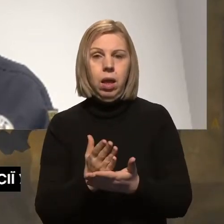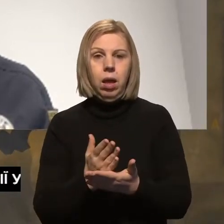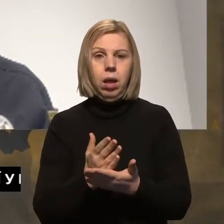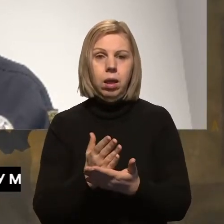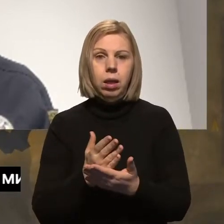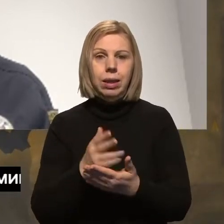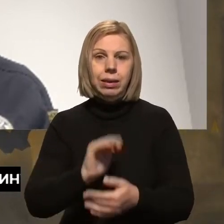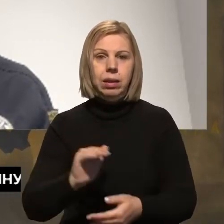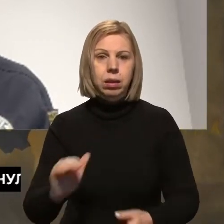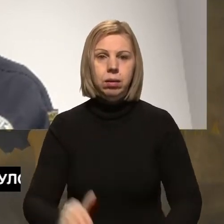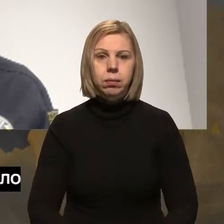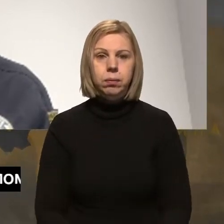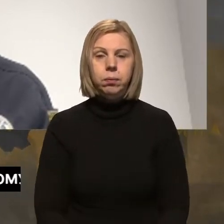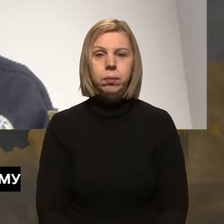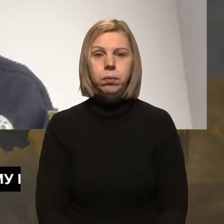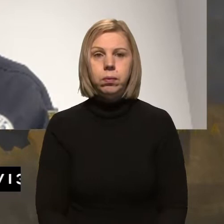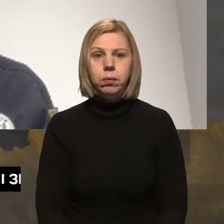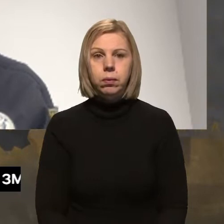діти?